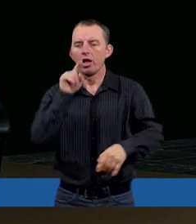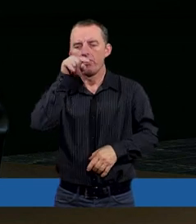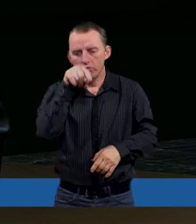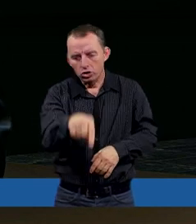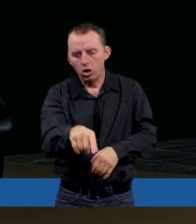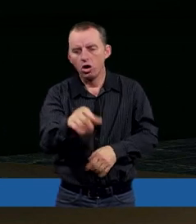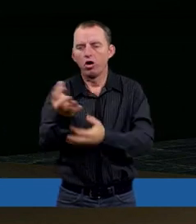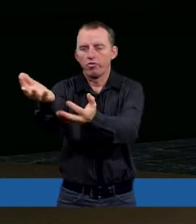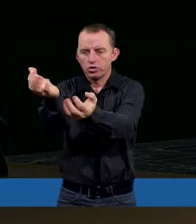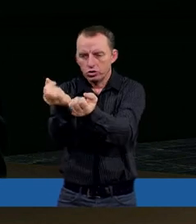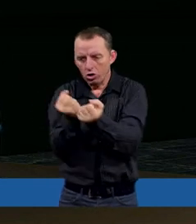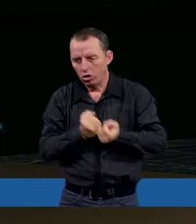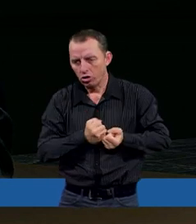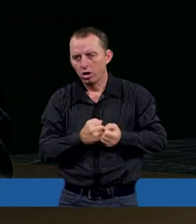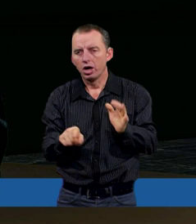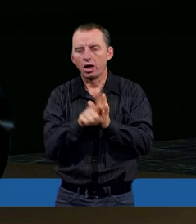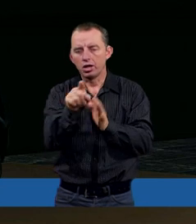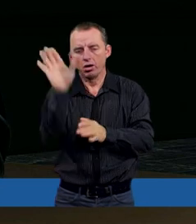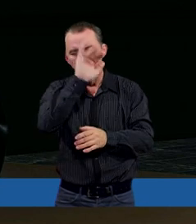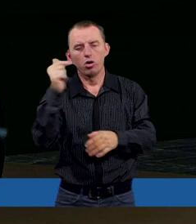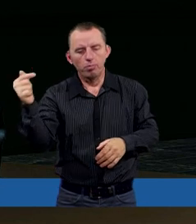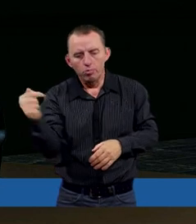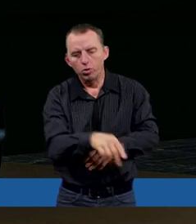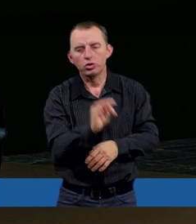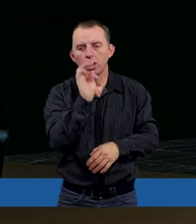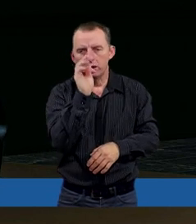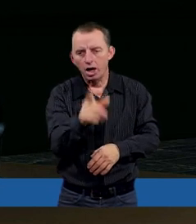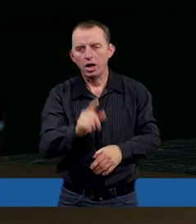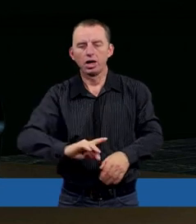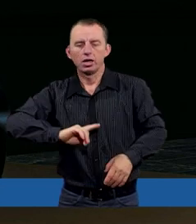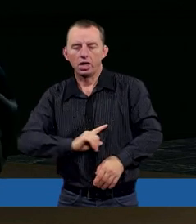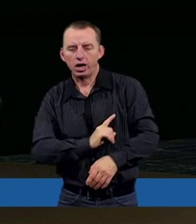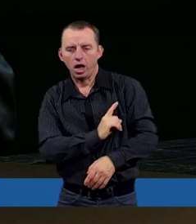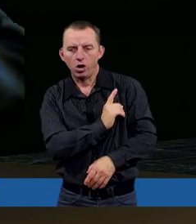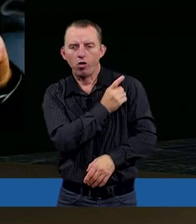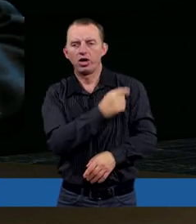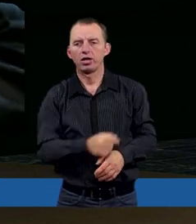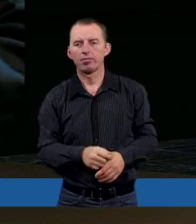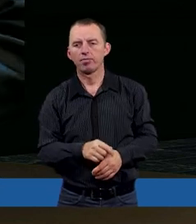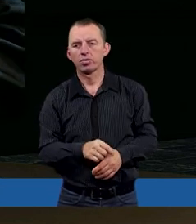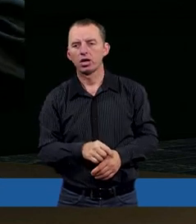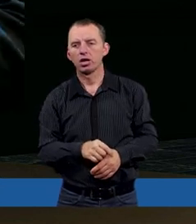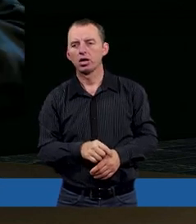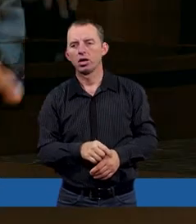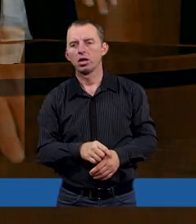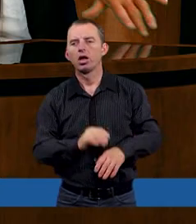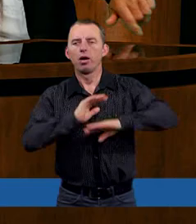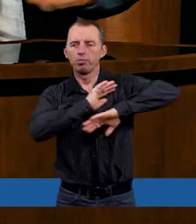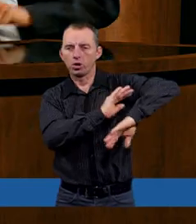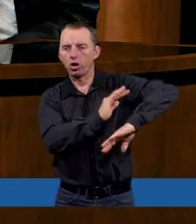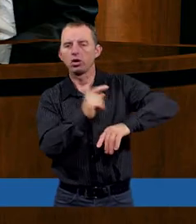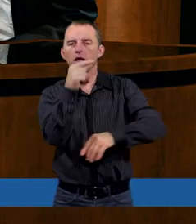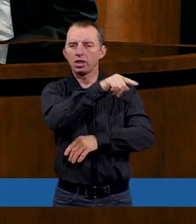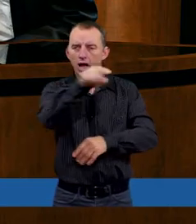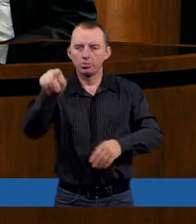wciągać i dlatego Bóg musi w takich wypadków zareagować. Waldemar. Znaczy broniąc